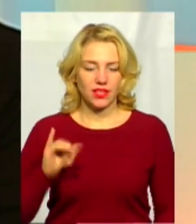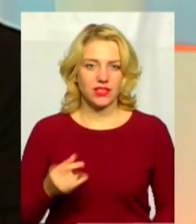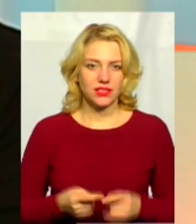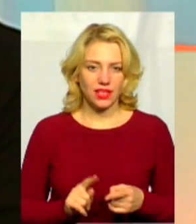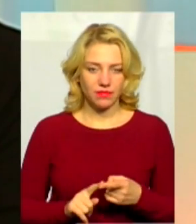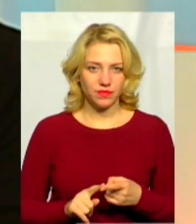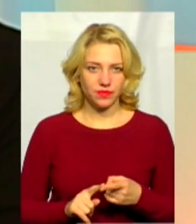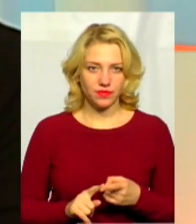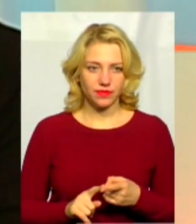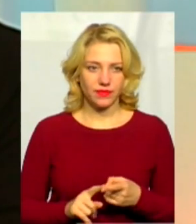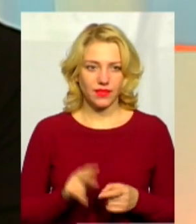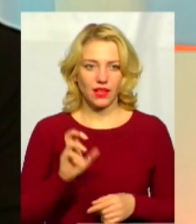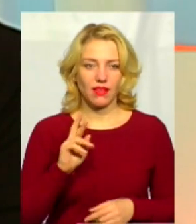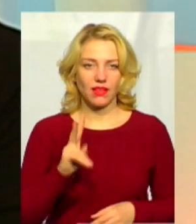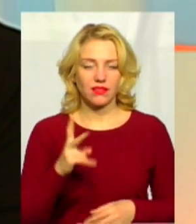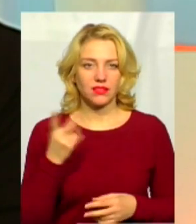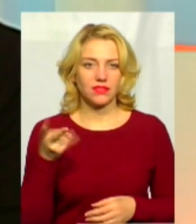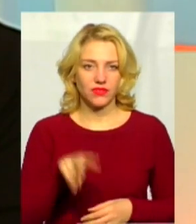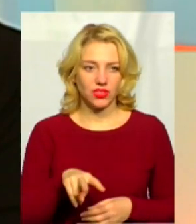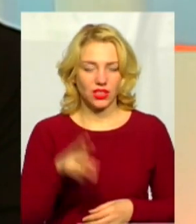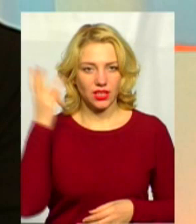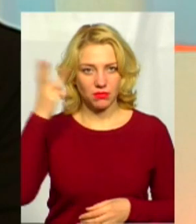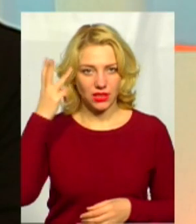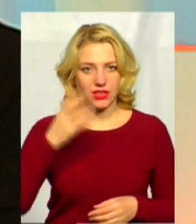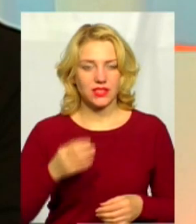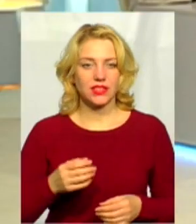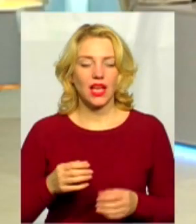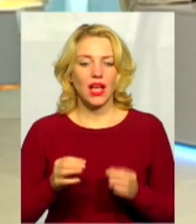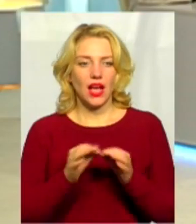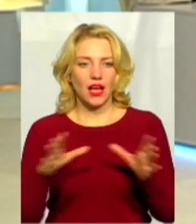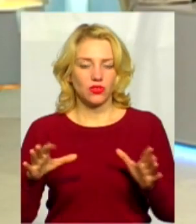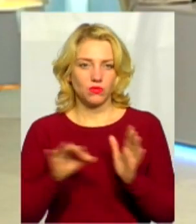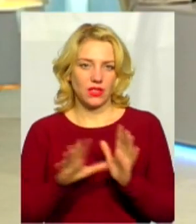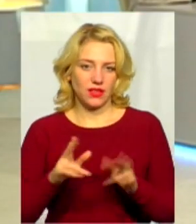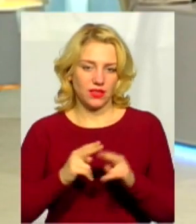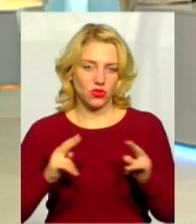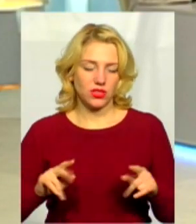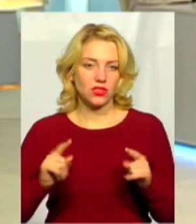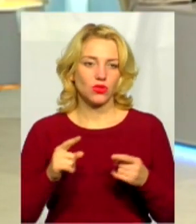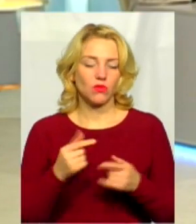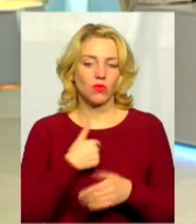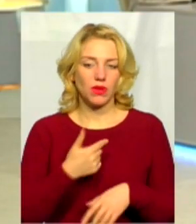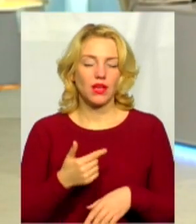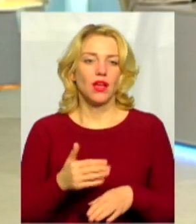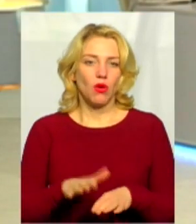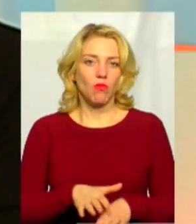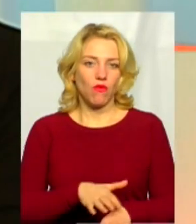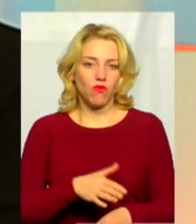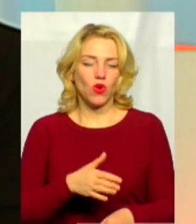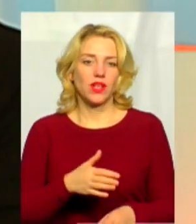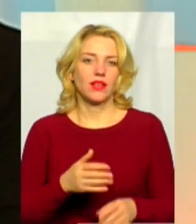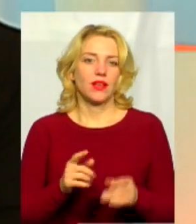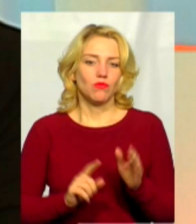дві хмельницької атомної електростанції. Тому ми так поволі набираємо